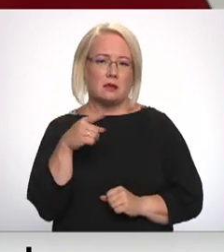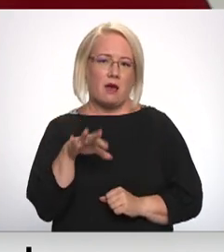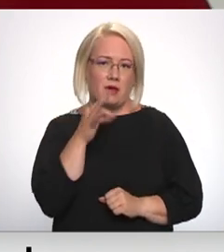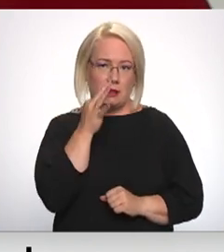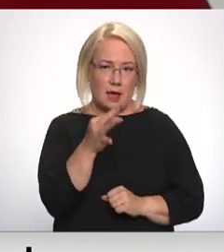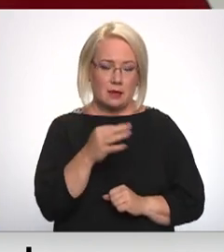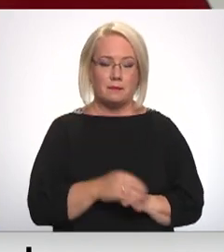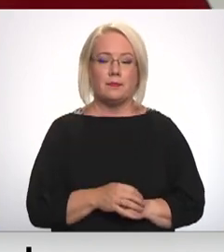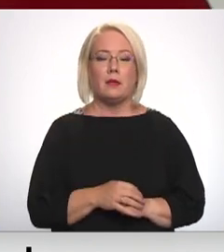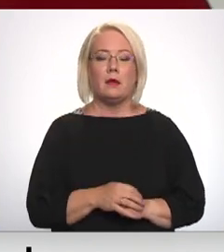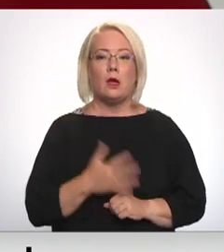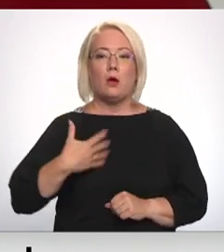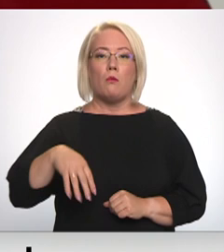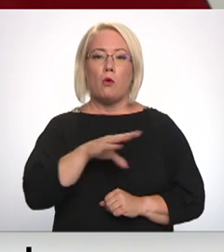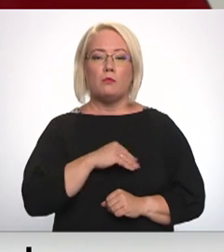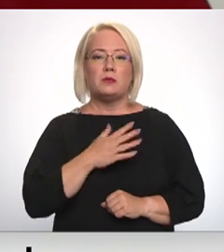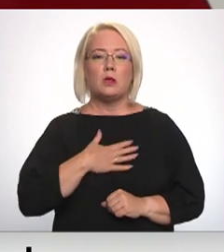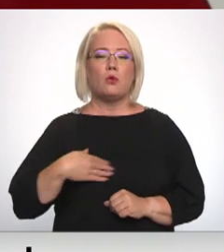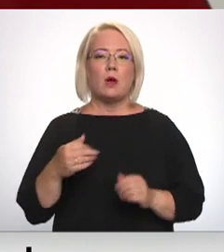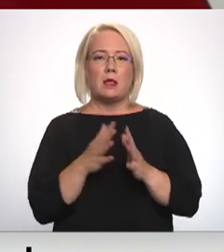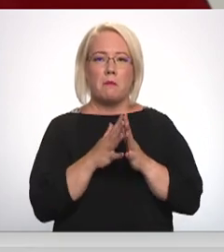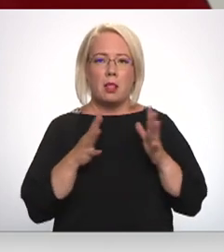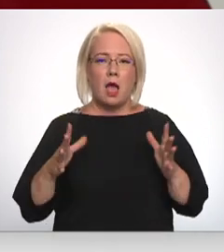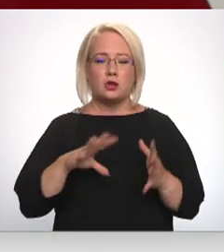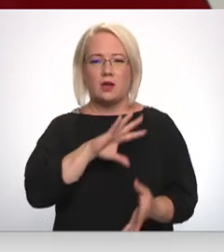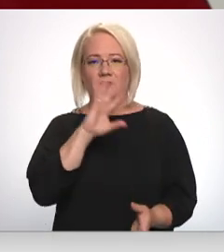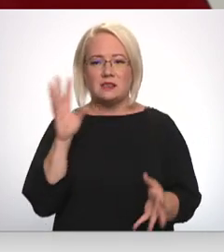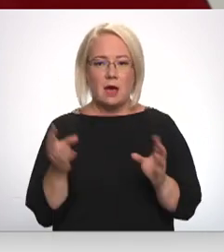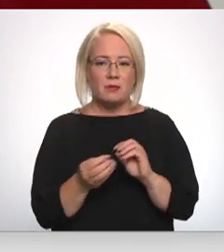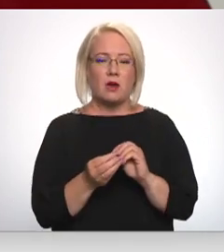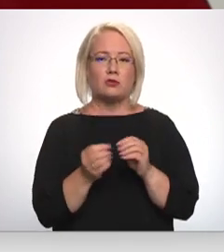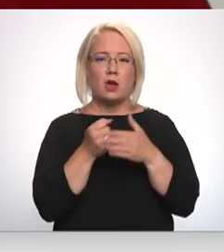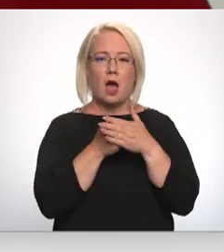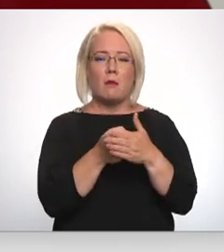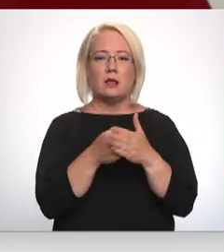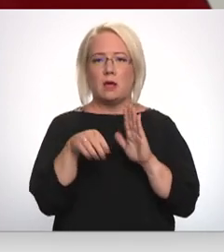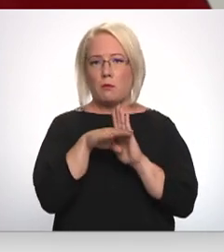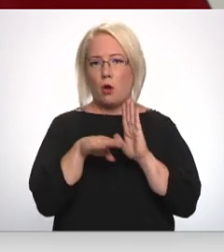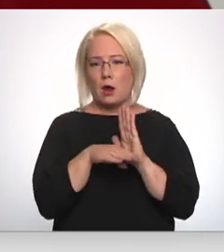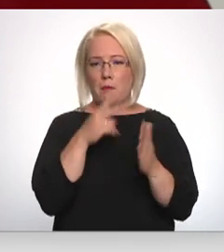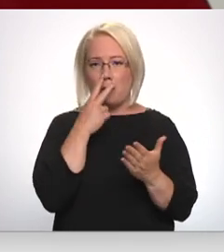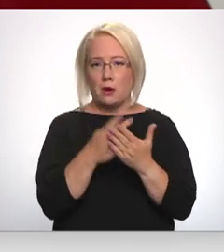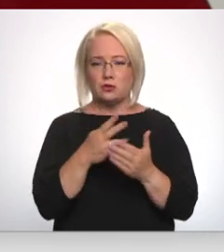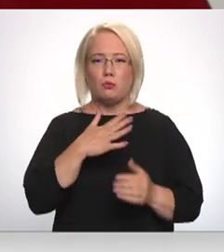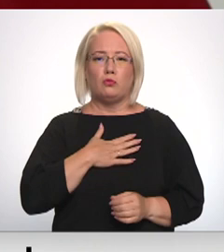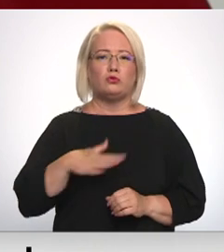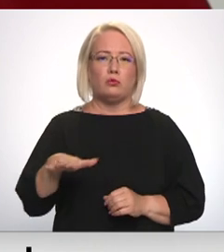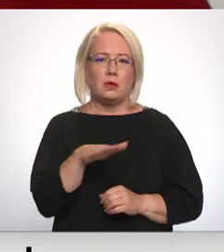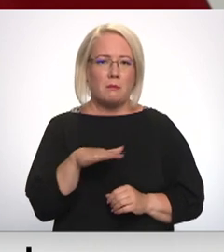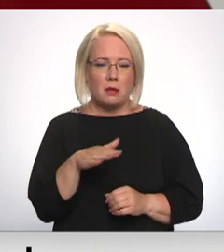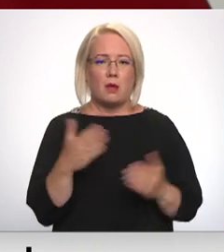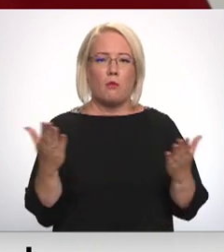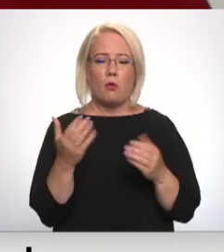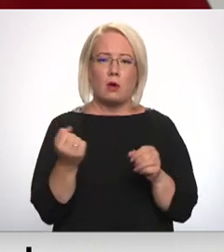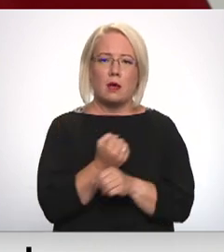ļoti plaša visaptveroša atbalsta programma paredzēt mūsu mājasiemniecībām, kur ir